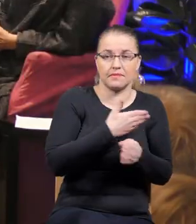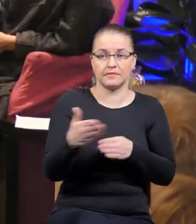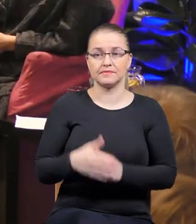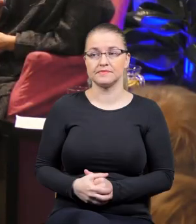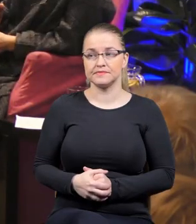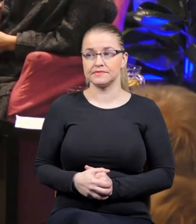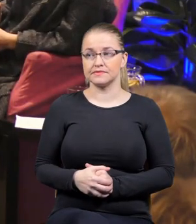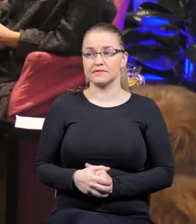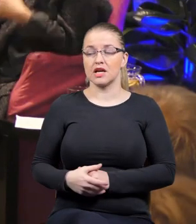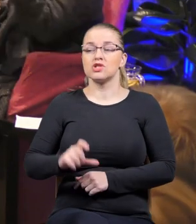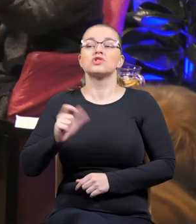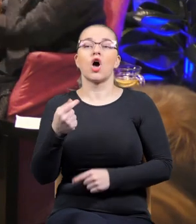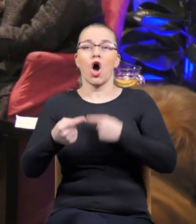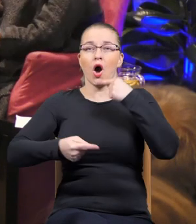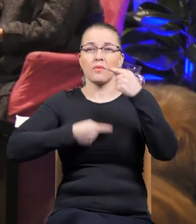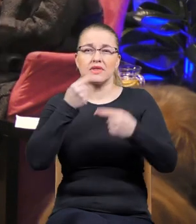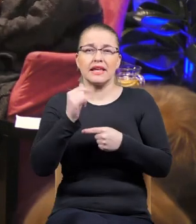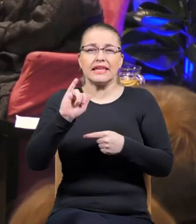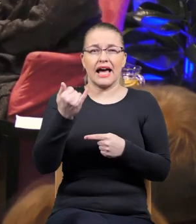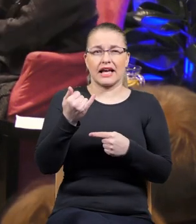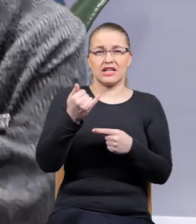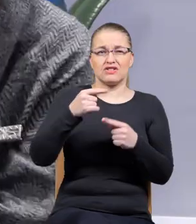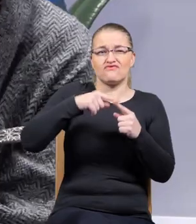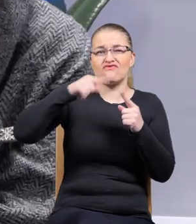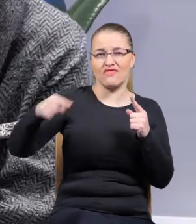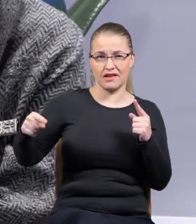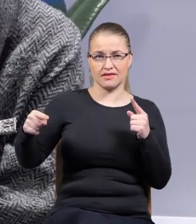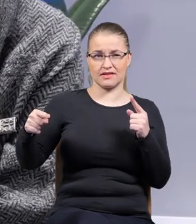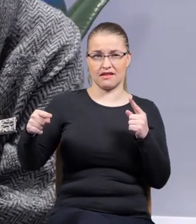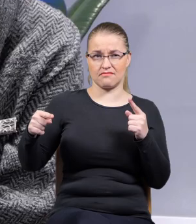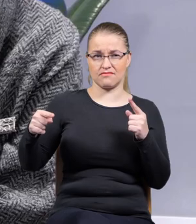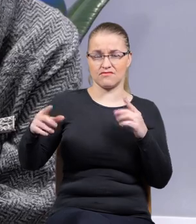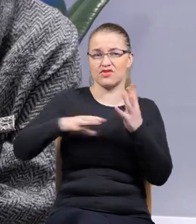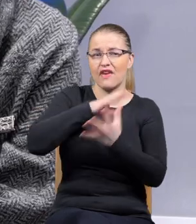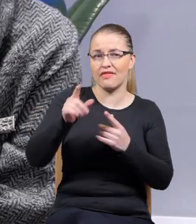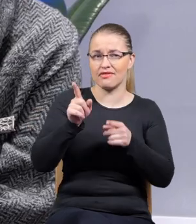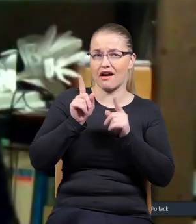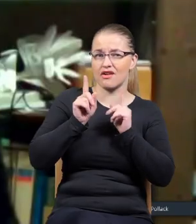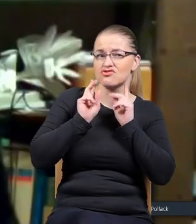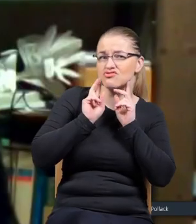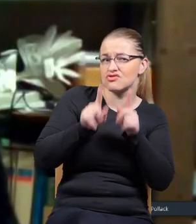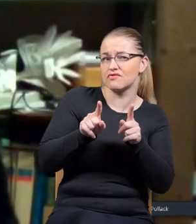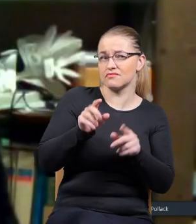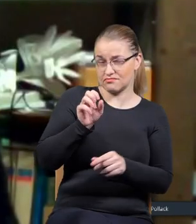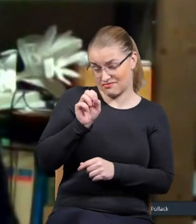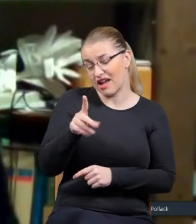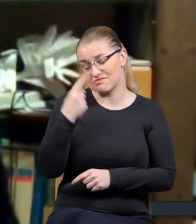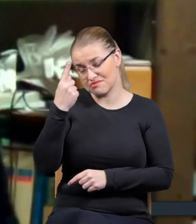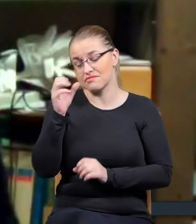Czyli co, opowiadamy jakieś wersje rzeczywistości, prawda? No chyba tak.